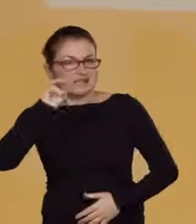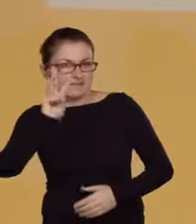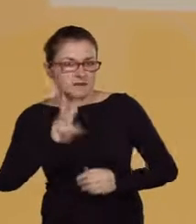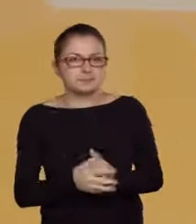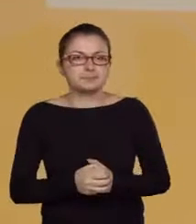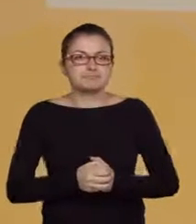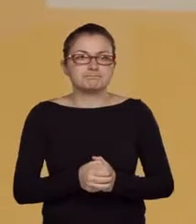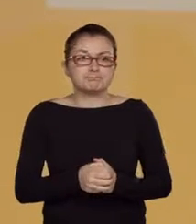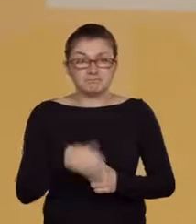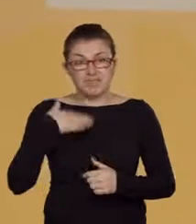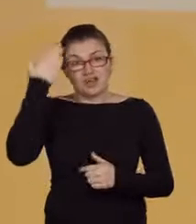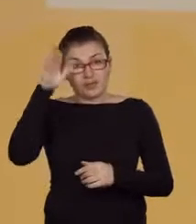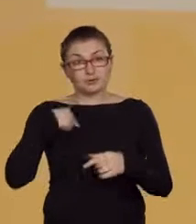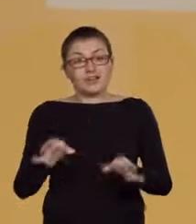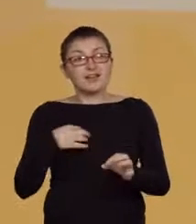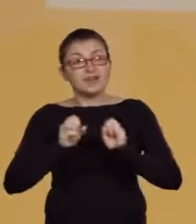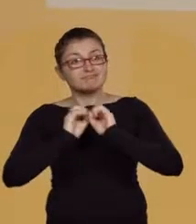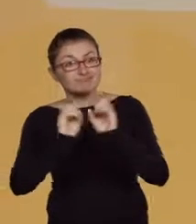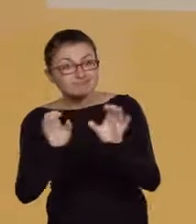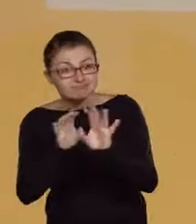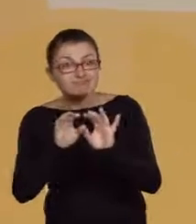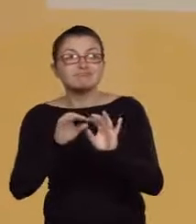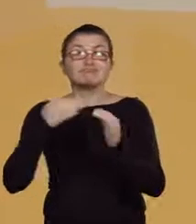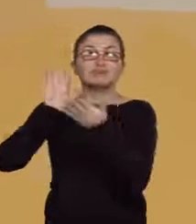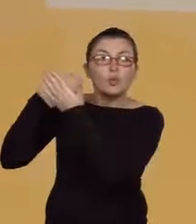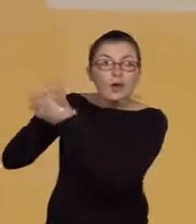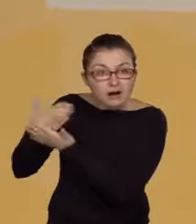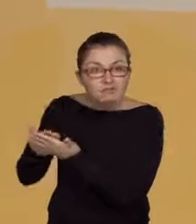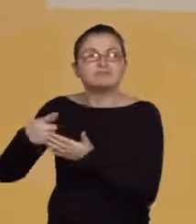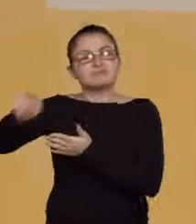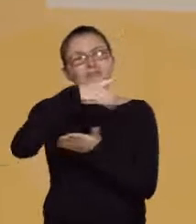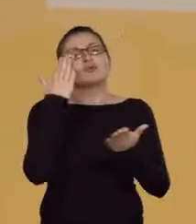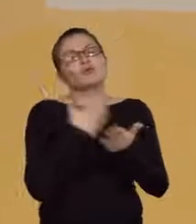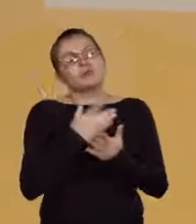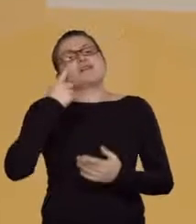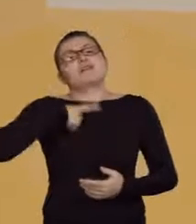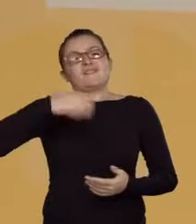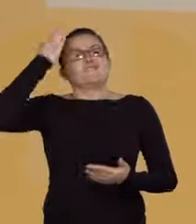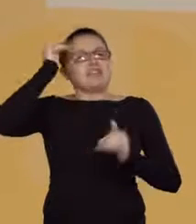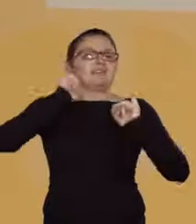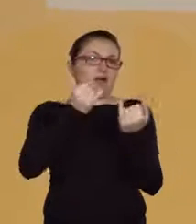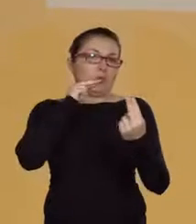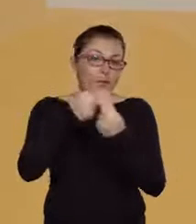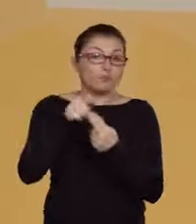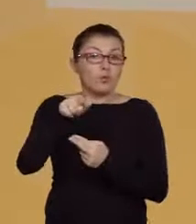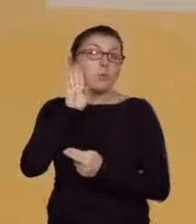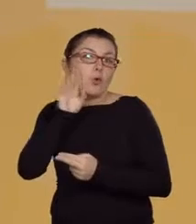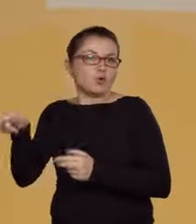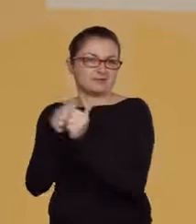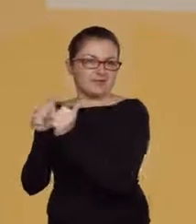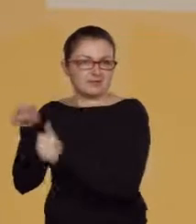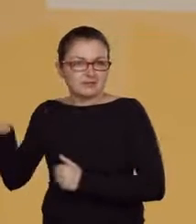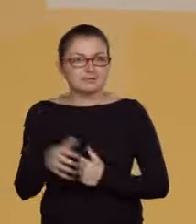omawiany przykład pomógł Wam zrozumieć, w jaki sposób udzielać odpowiedzi na zadania związane z formułowaniem krótkiej